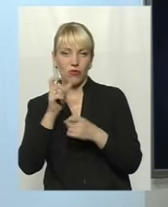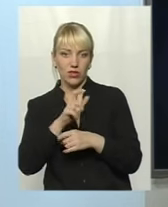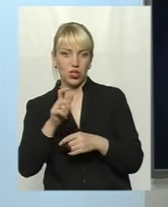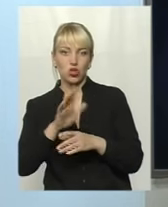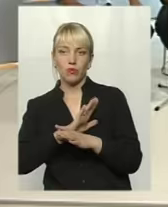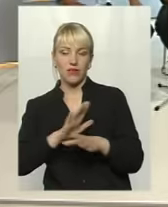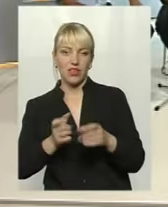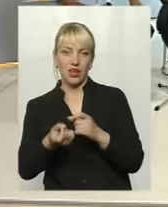таких питань.